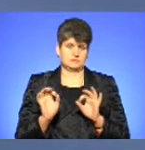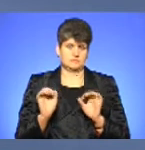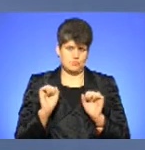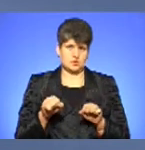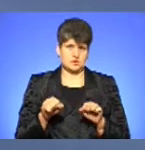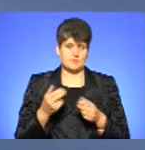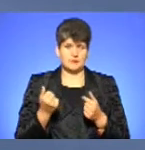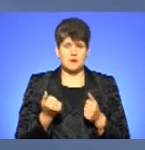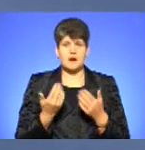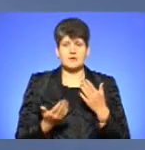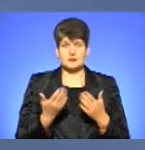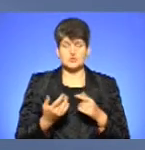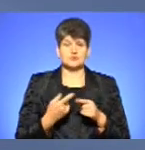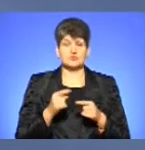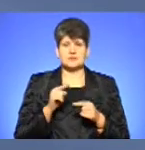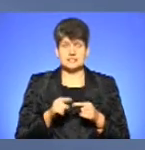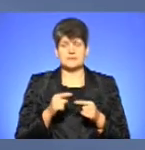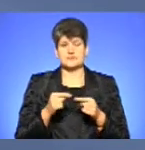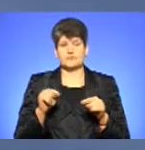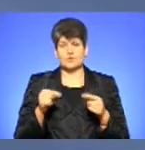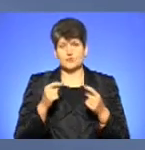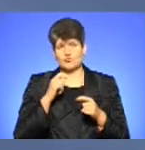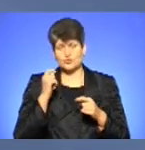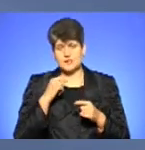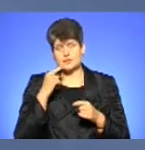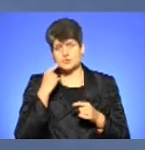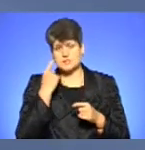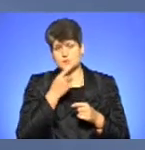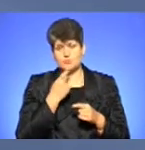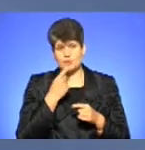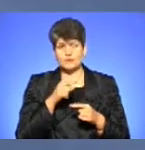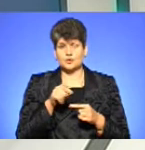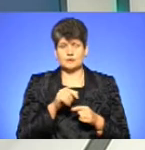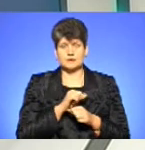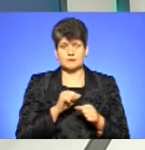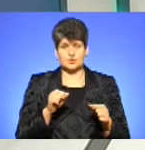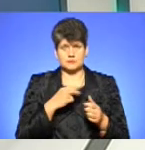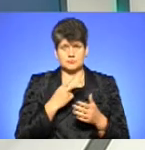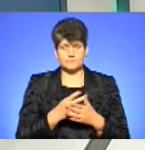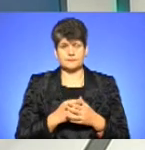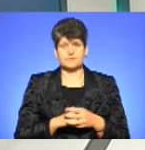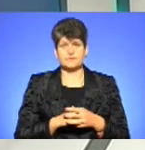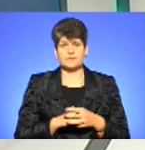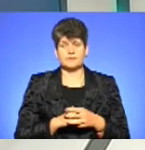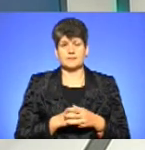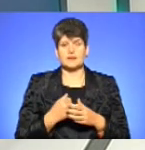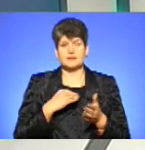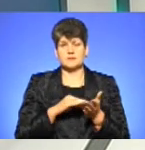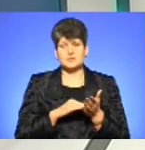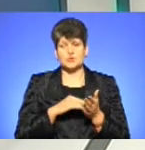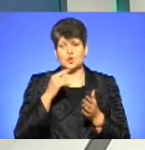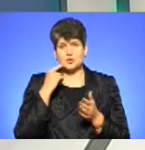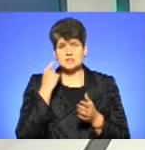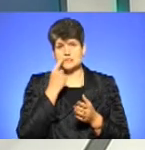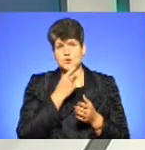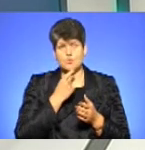можна, так? А якщо продукт буде створений в Україні російською мовою, то, відповідно, його не можна буде. Власне, назви сказано чітко. Російськомовний